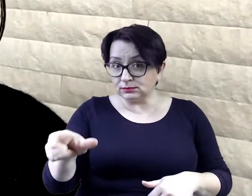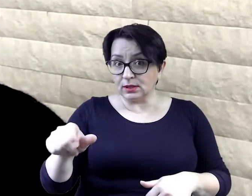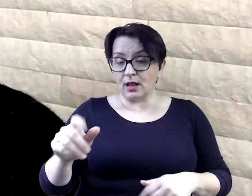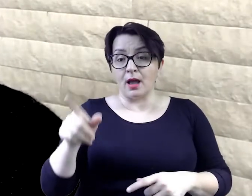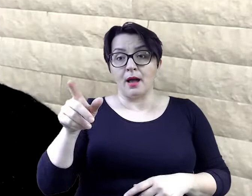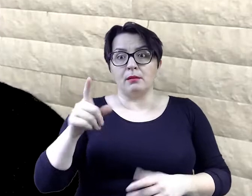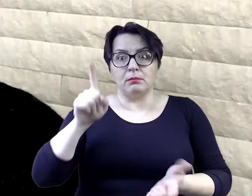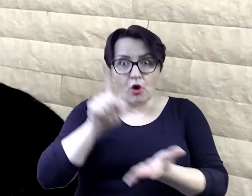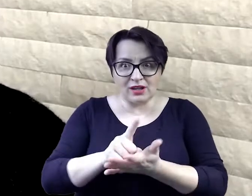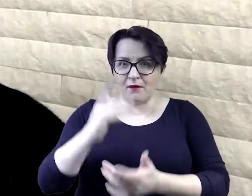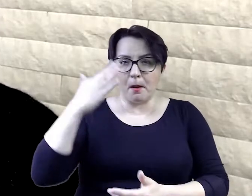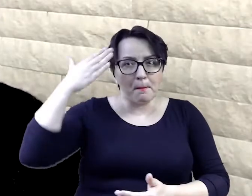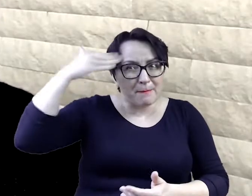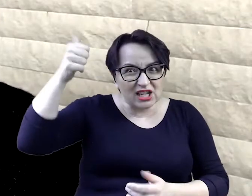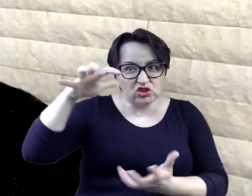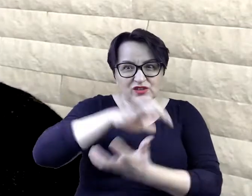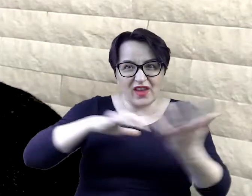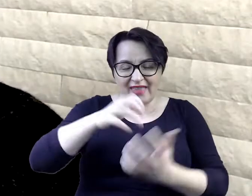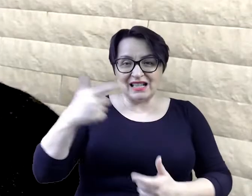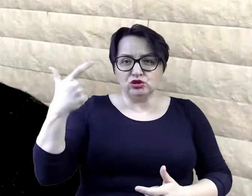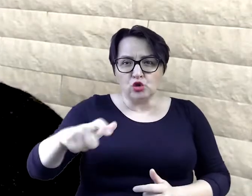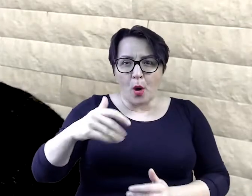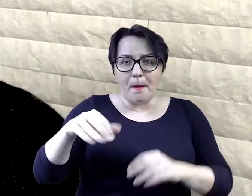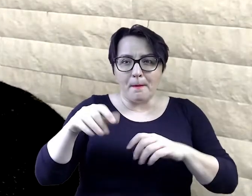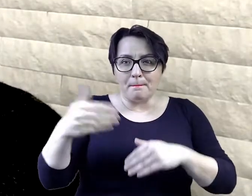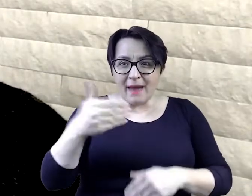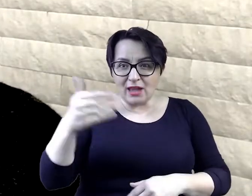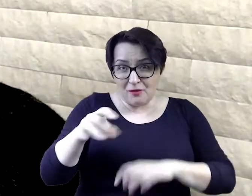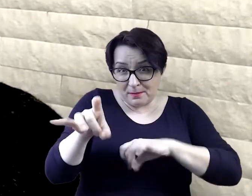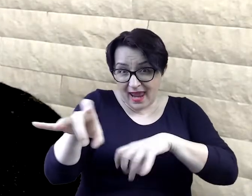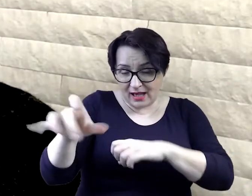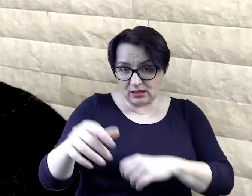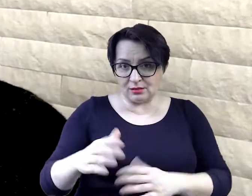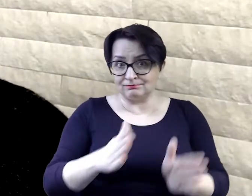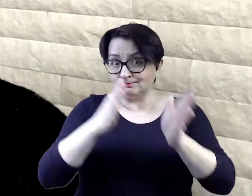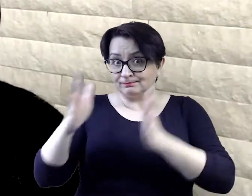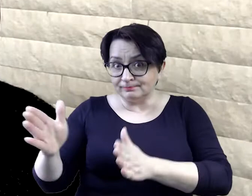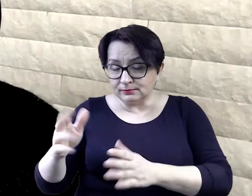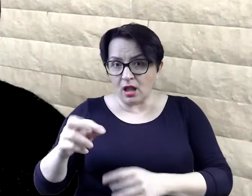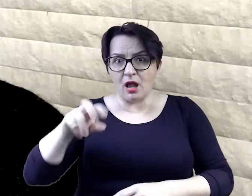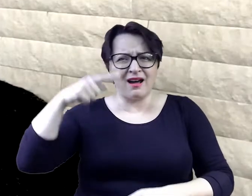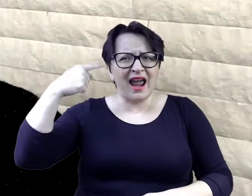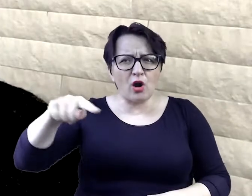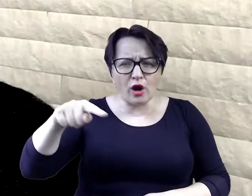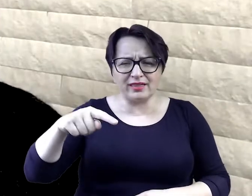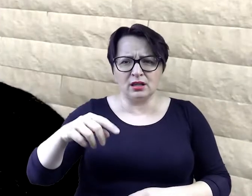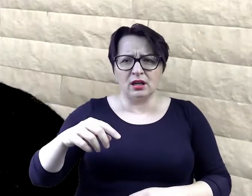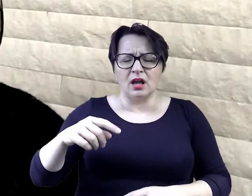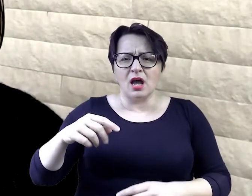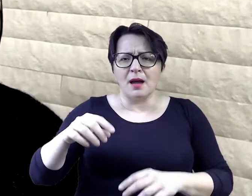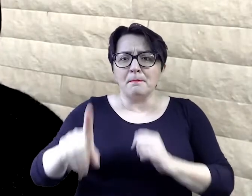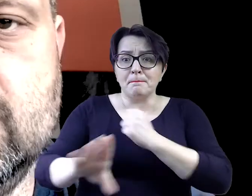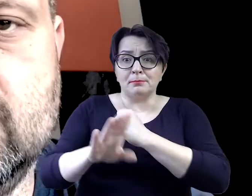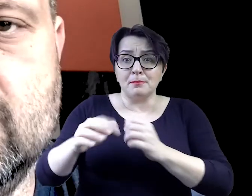metrów Bibasjanin Żółty okazał się być rekordzistą W uprawie marchewek Których wielkość dochodziła do 1